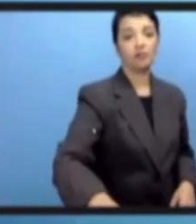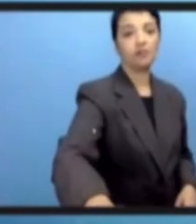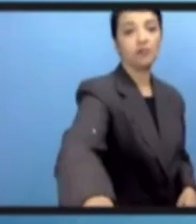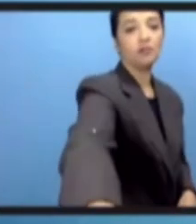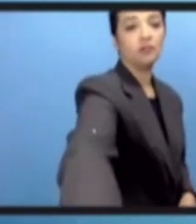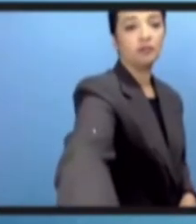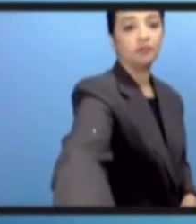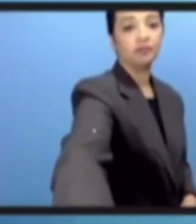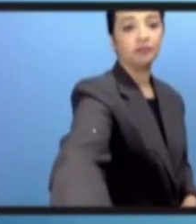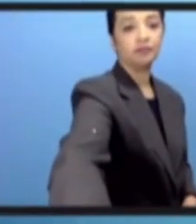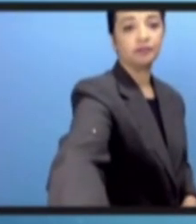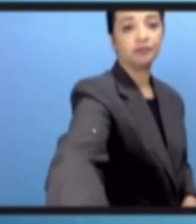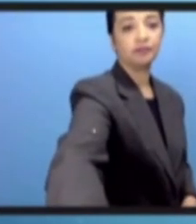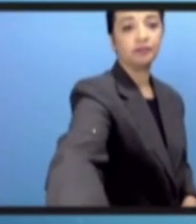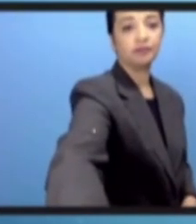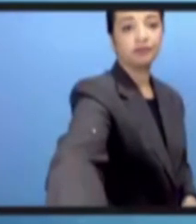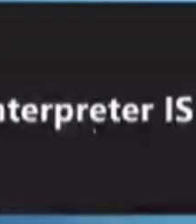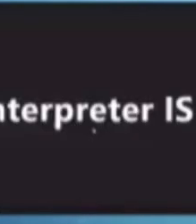Марби.